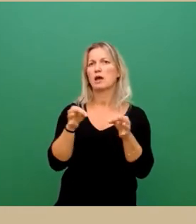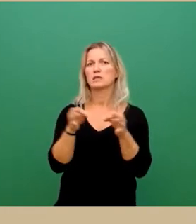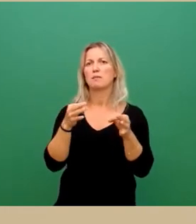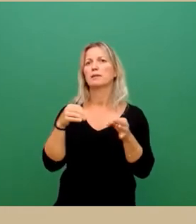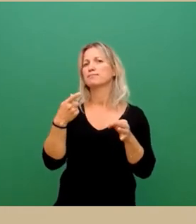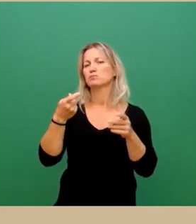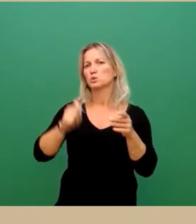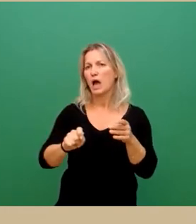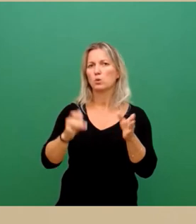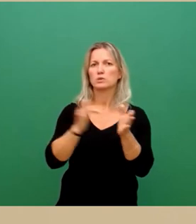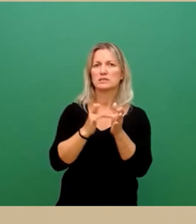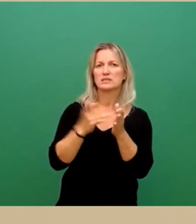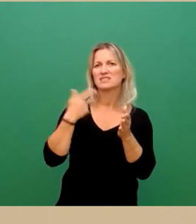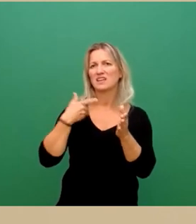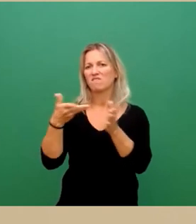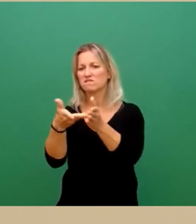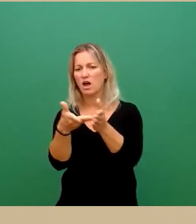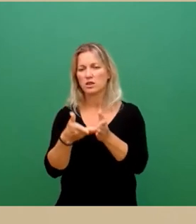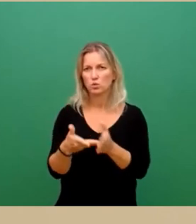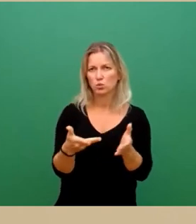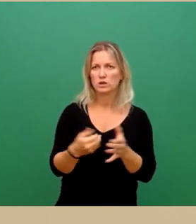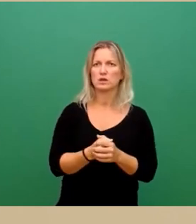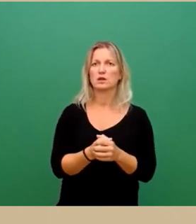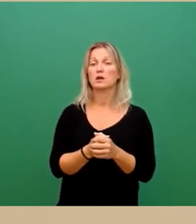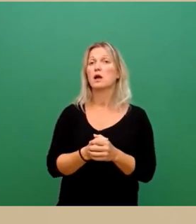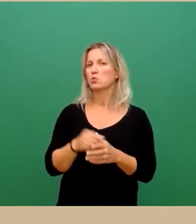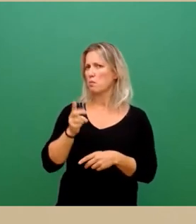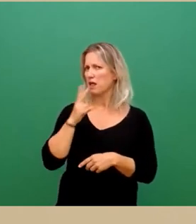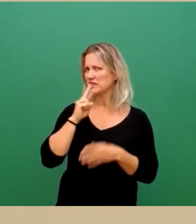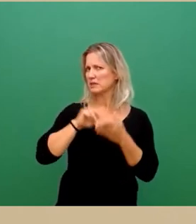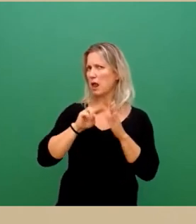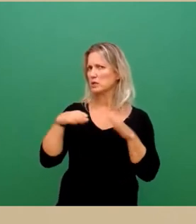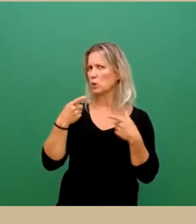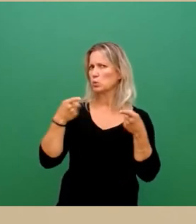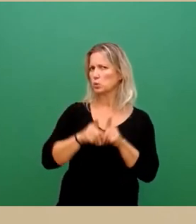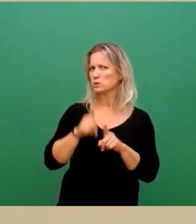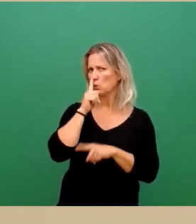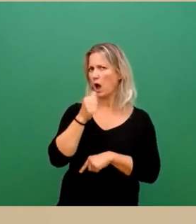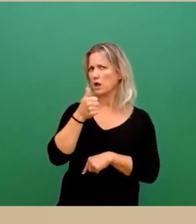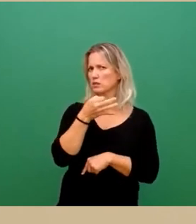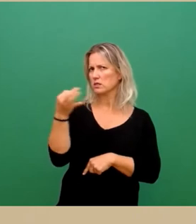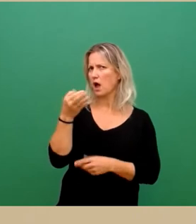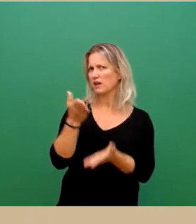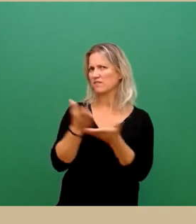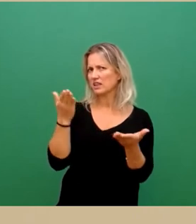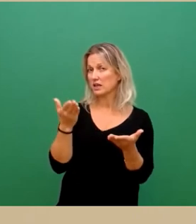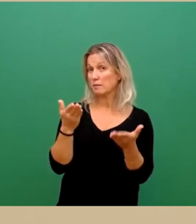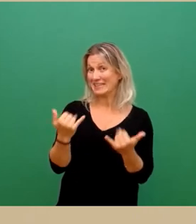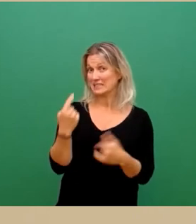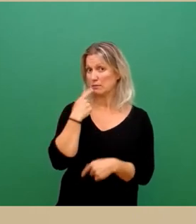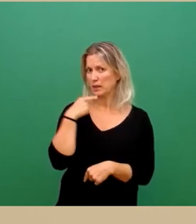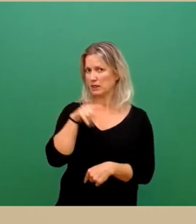erfordern. Meistens ist das natürlich nur von kurzer Dauer und innerhalb eines Tages erledigt. Das größte Problem ist derzeit